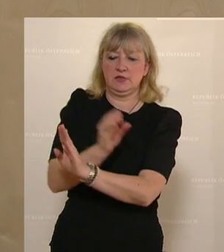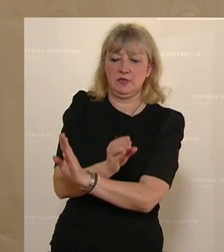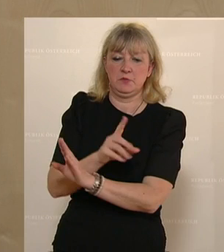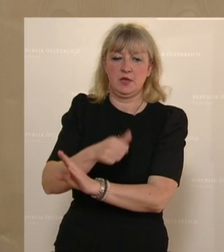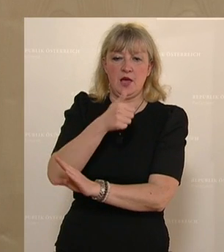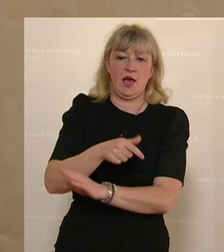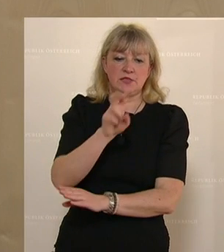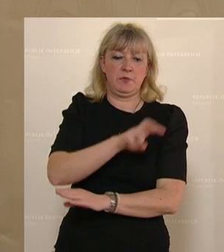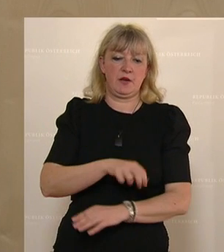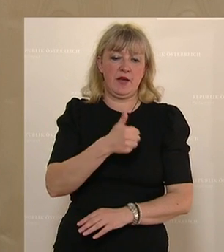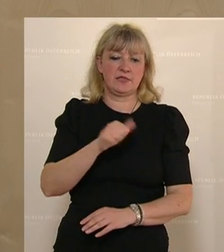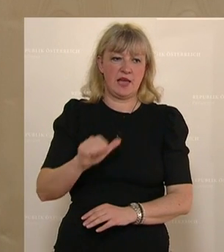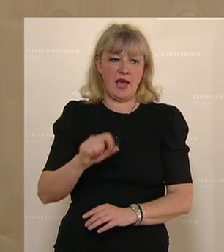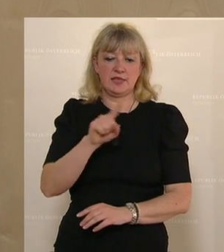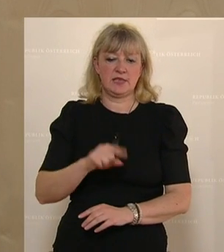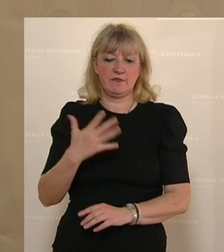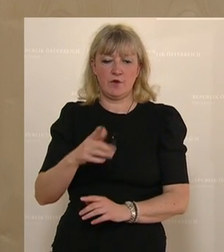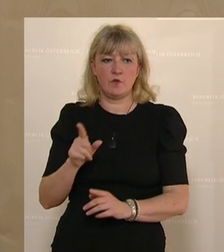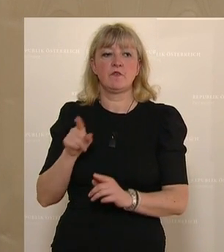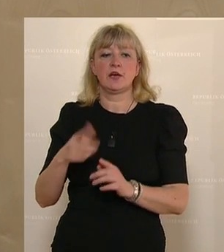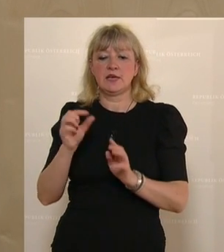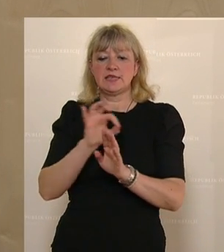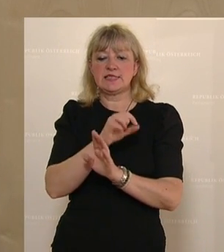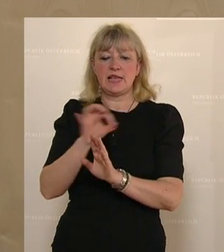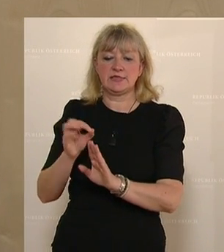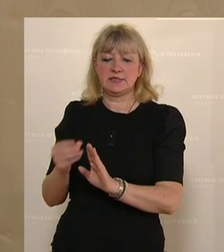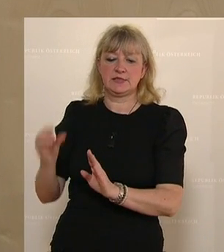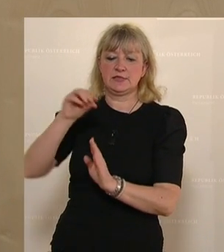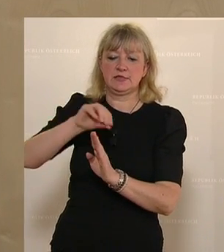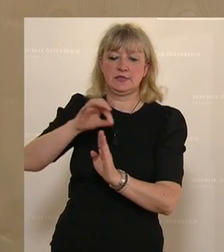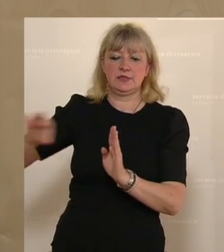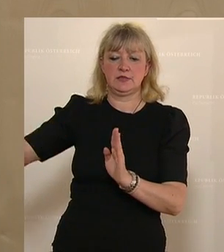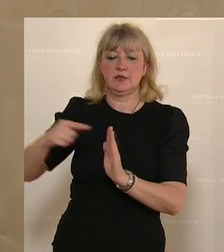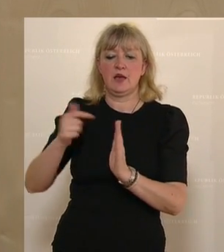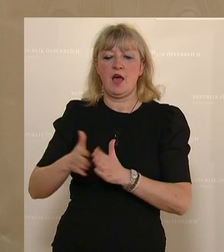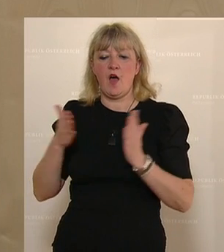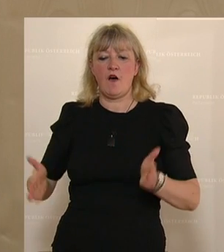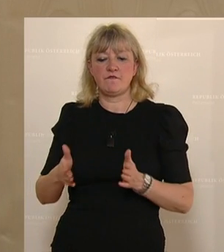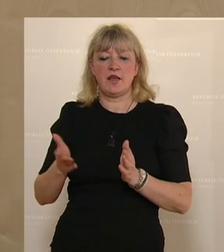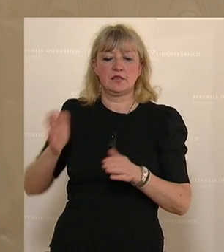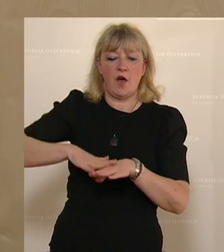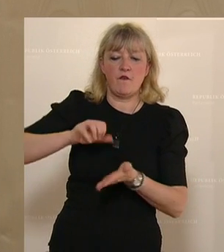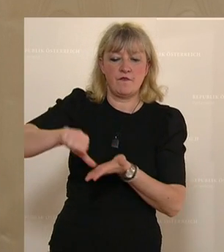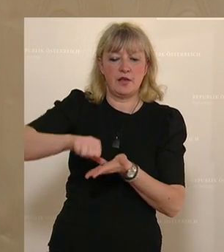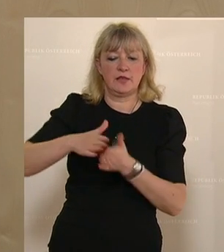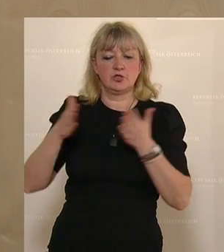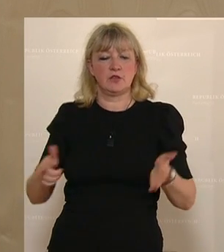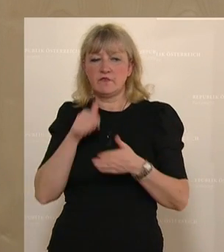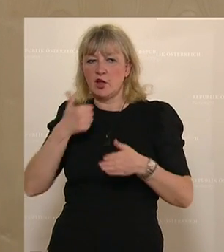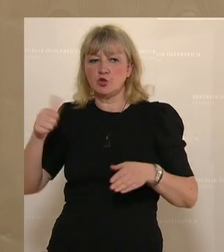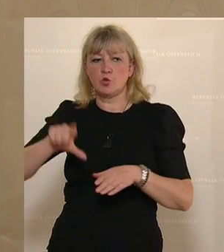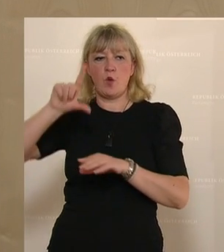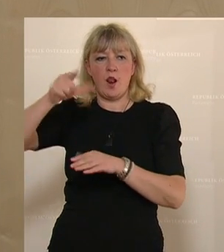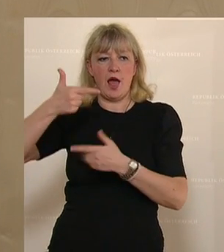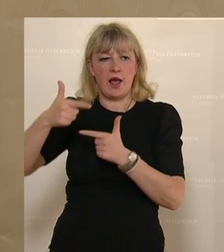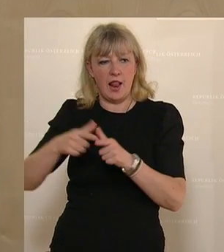1, dem Paragraf 1a Z5 werden folgende Sätze angefügt. Diese Aufwandsentschädigungen sind nicht durch die Ausgleichszulage und